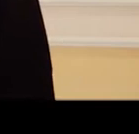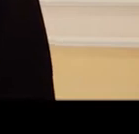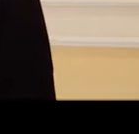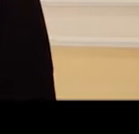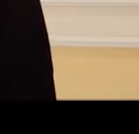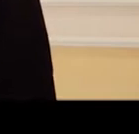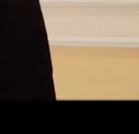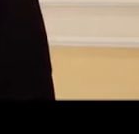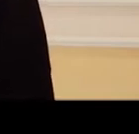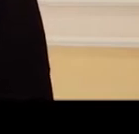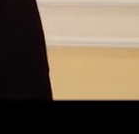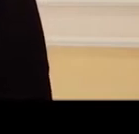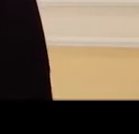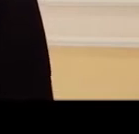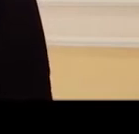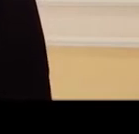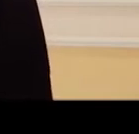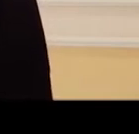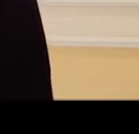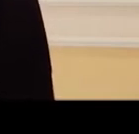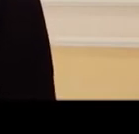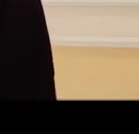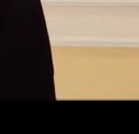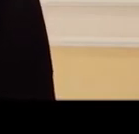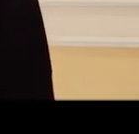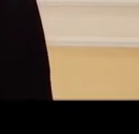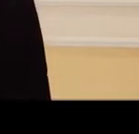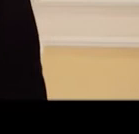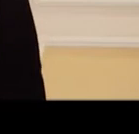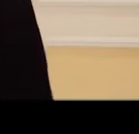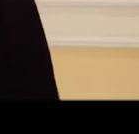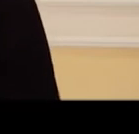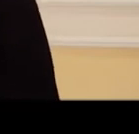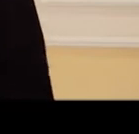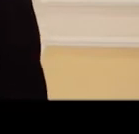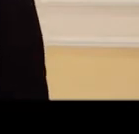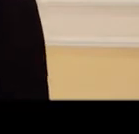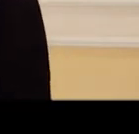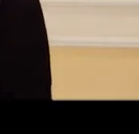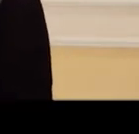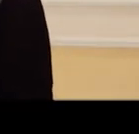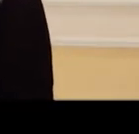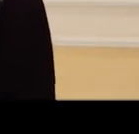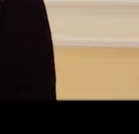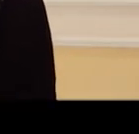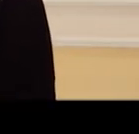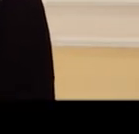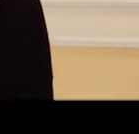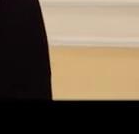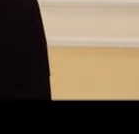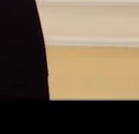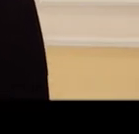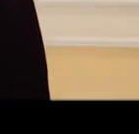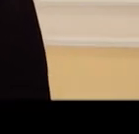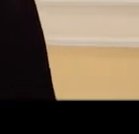проголосувала Верховна Рада. Є 5 мільярдів гривень, які вже були роздані на регіони, щоб вони